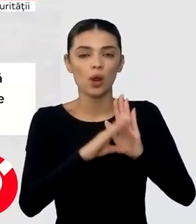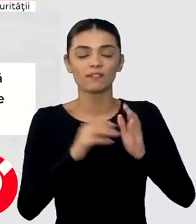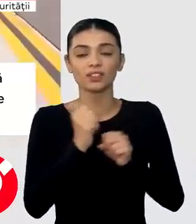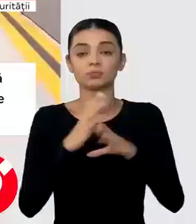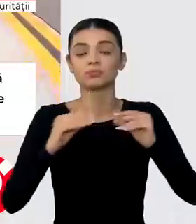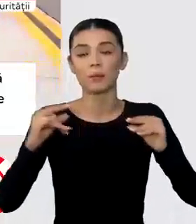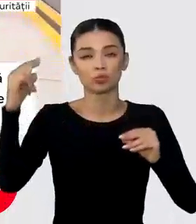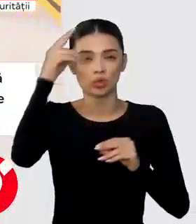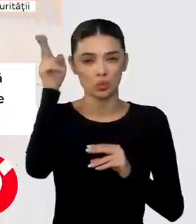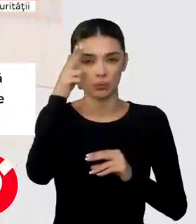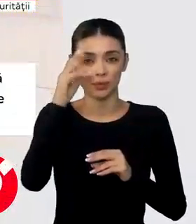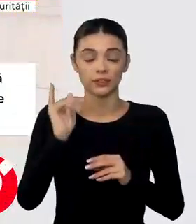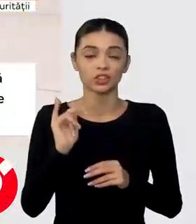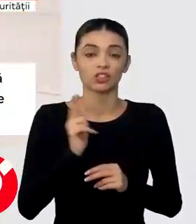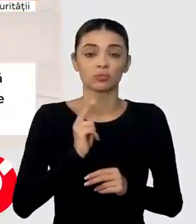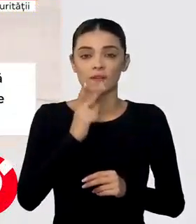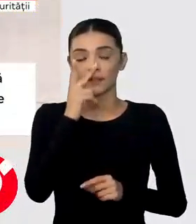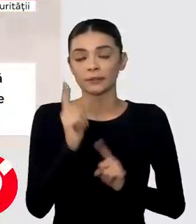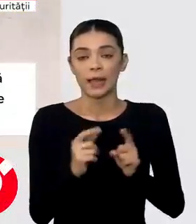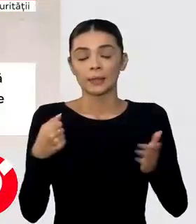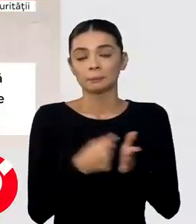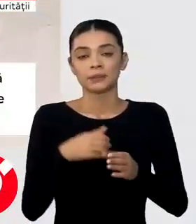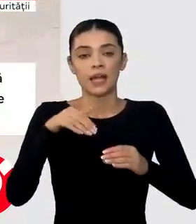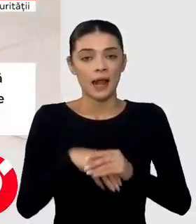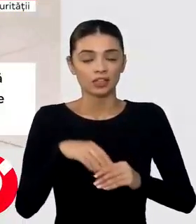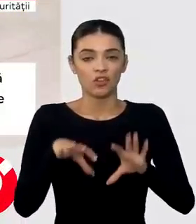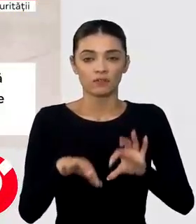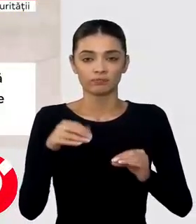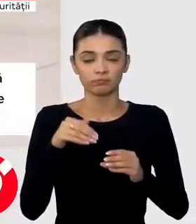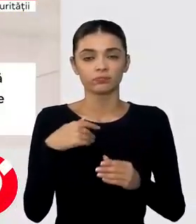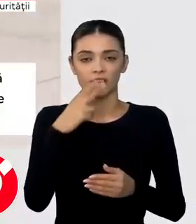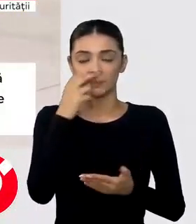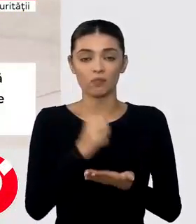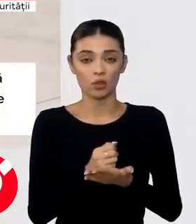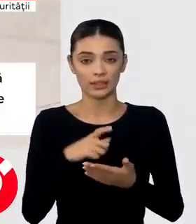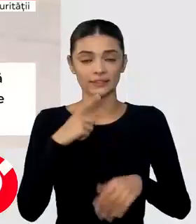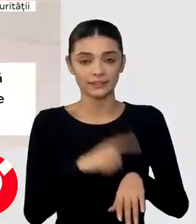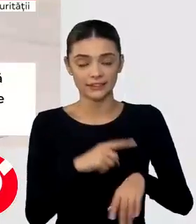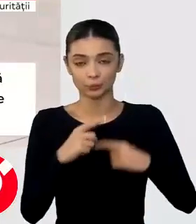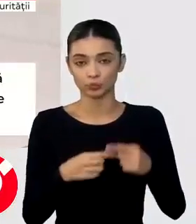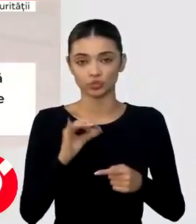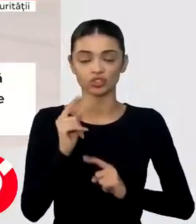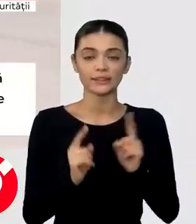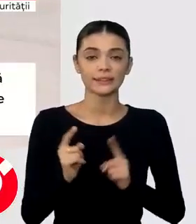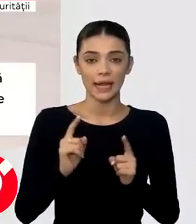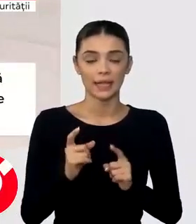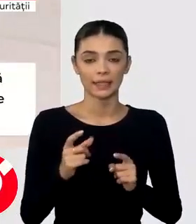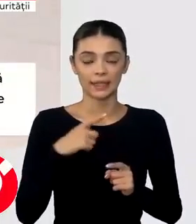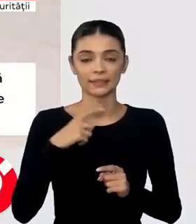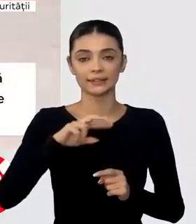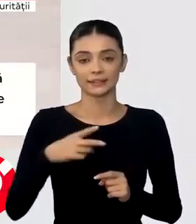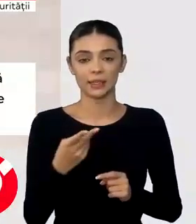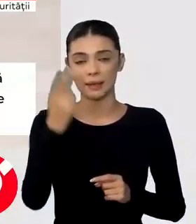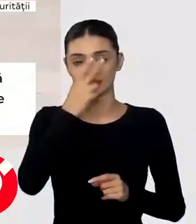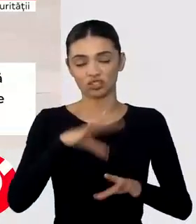drone. Vom vedea dacă până la alegeri e timp pentru această aprobare, iar dacă va fi schimbat